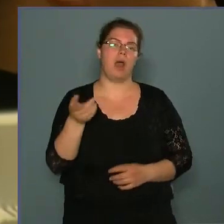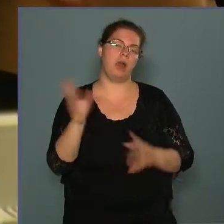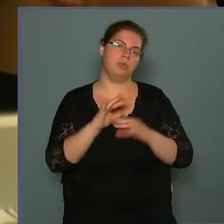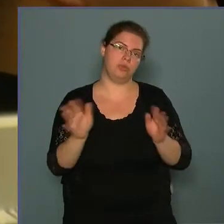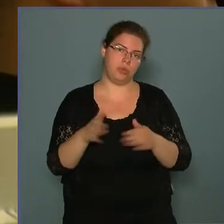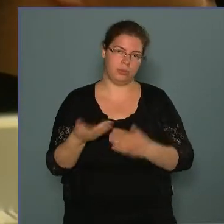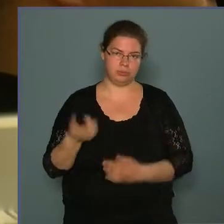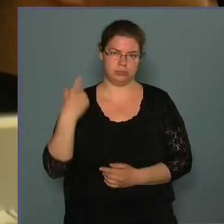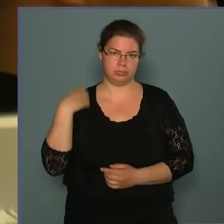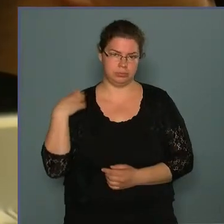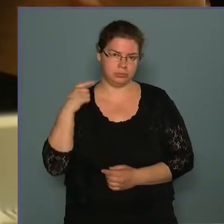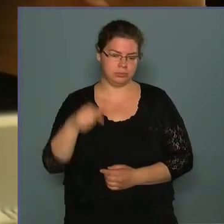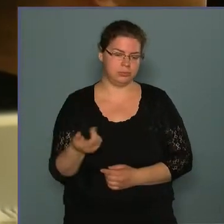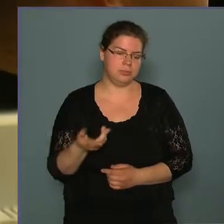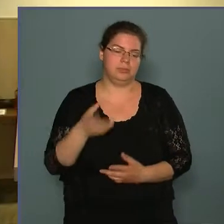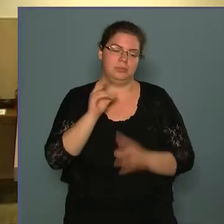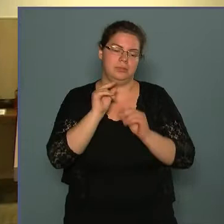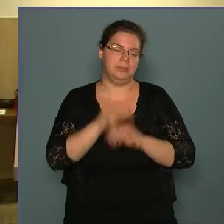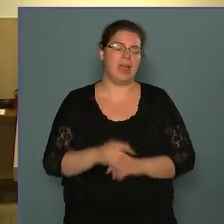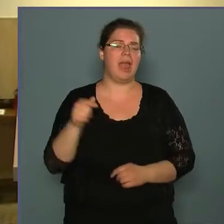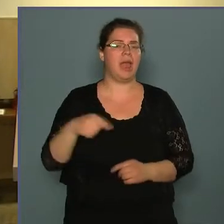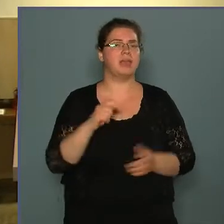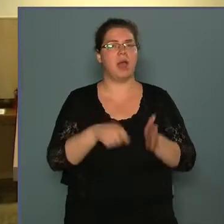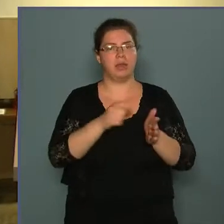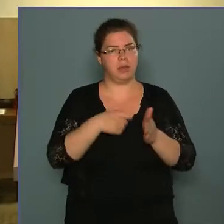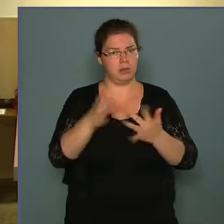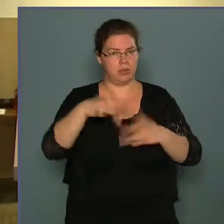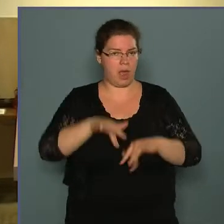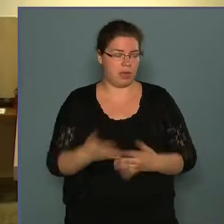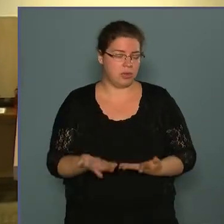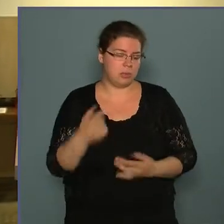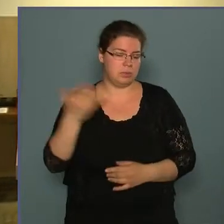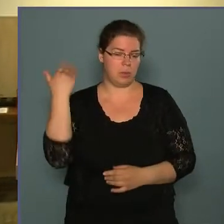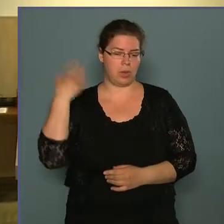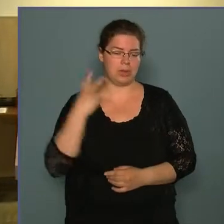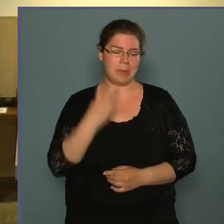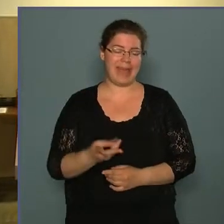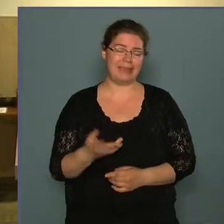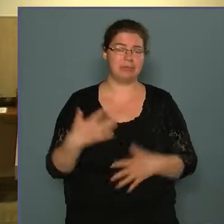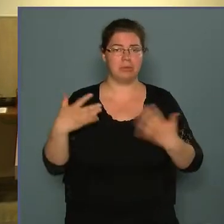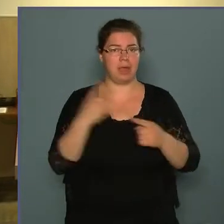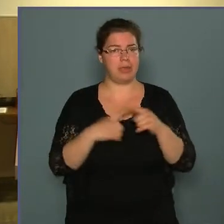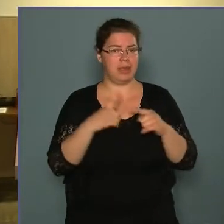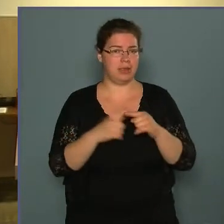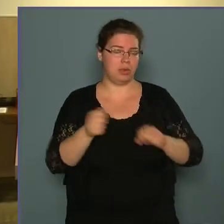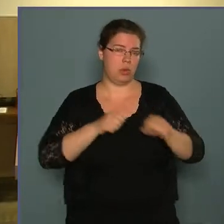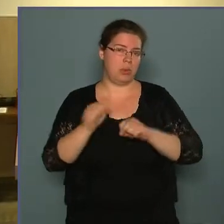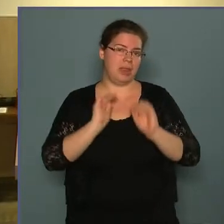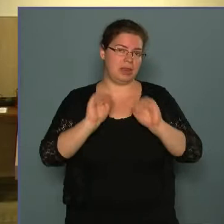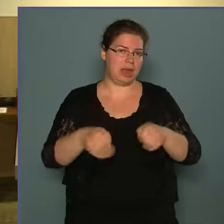parancsnokával beszélgettünk. Ez a híradós helyiség, amit mögöttem látható, ezt nagy részét önkormányzati